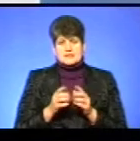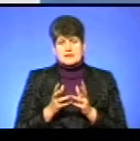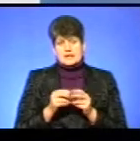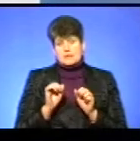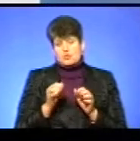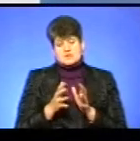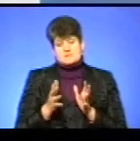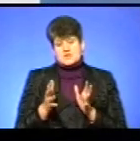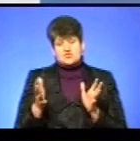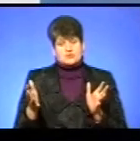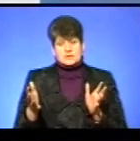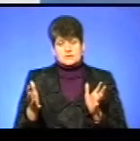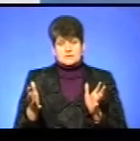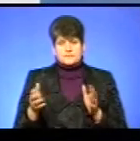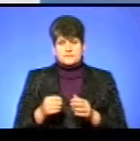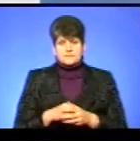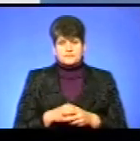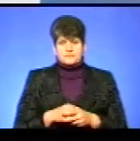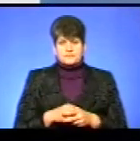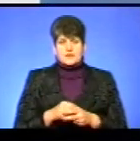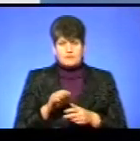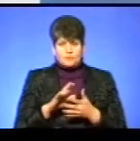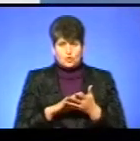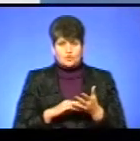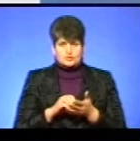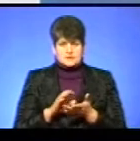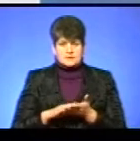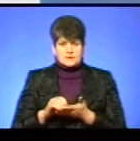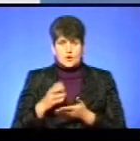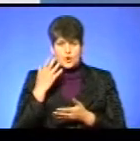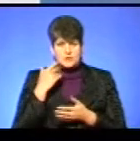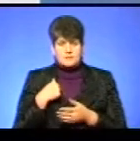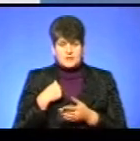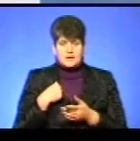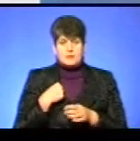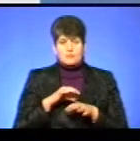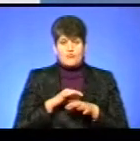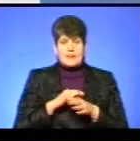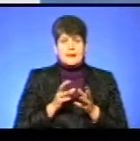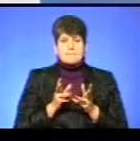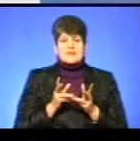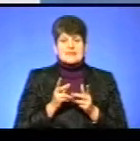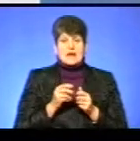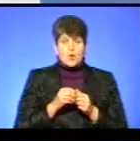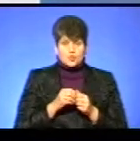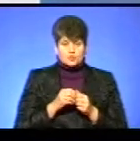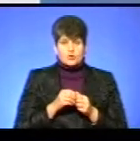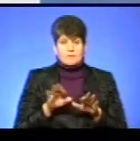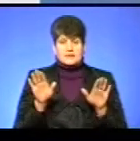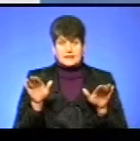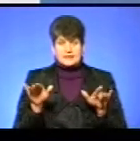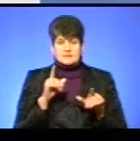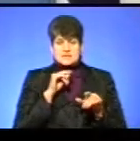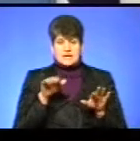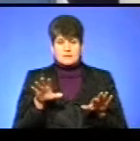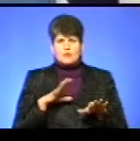збільшитись. Власне, хотіла запитати, чи продовжуєте фіксувати по області? Коли ми проводили підрахунок птахів загиблих,